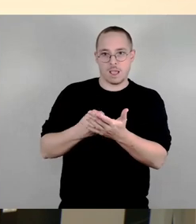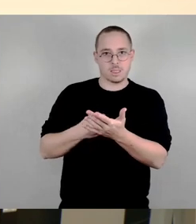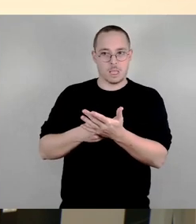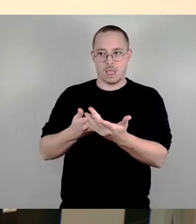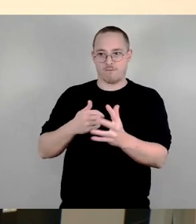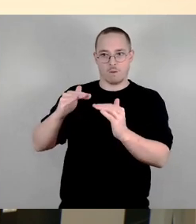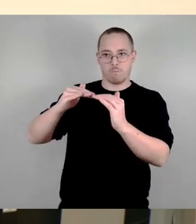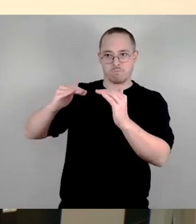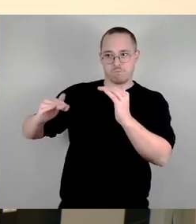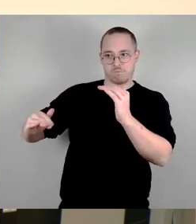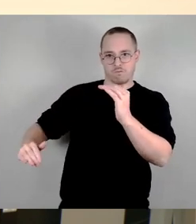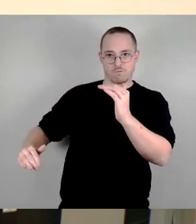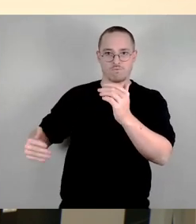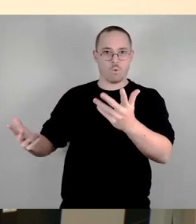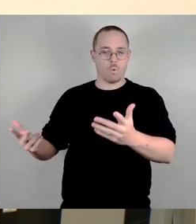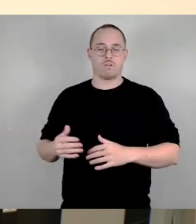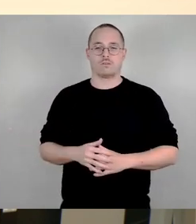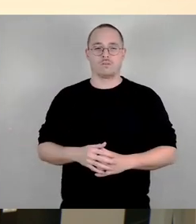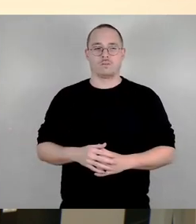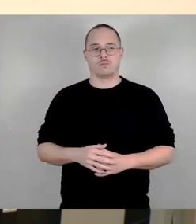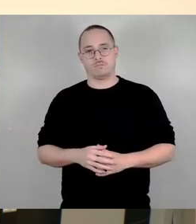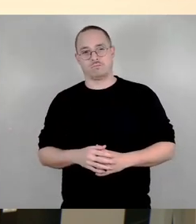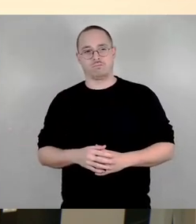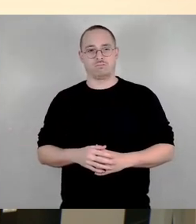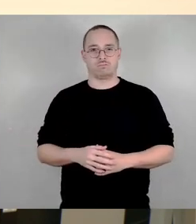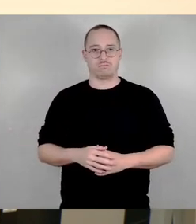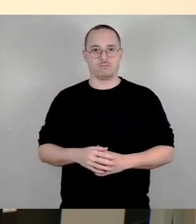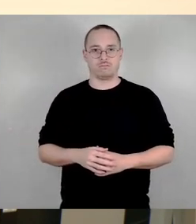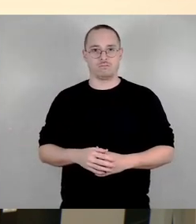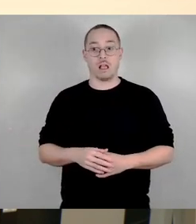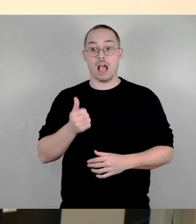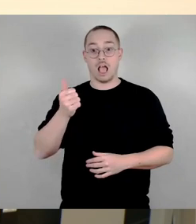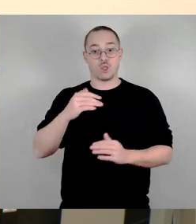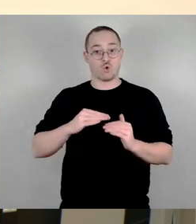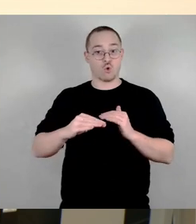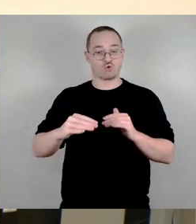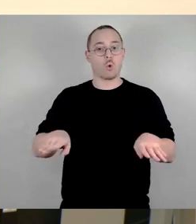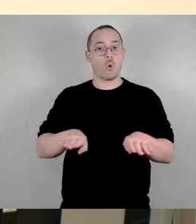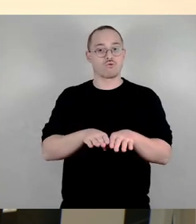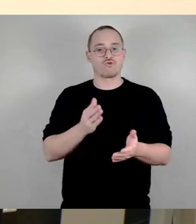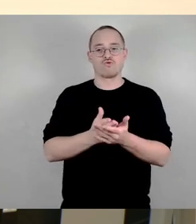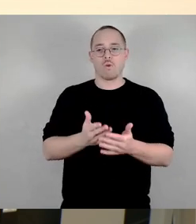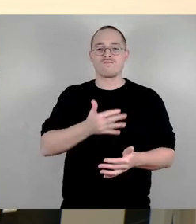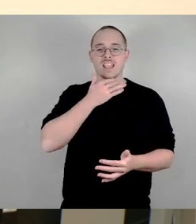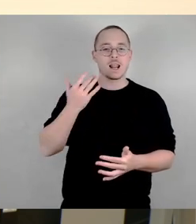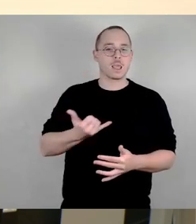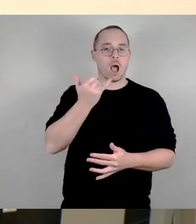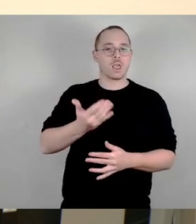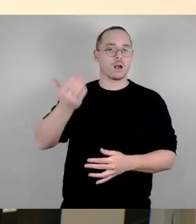Und ich kenne ein Grundstück, was seit Jahren liegt. Das ist das Plattenwerk Johannstadt, ein Bauungsplan mit Baurecht.